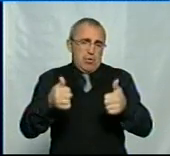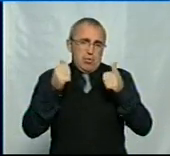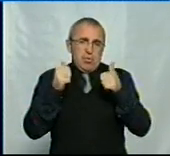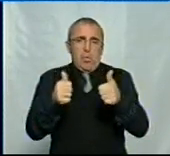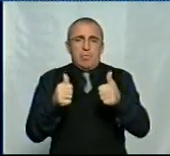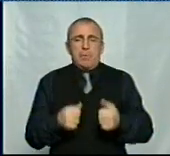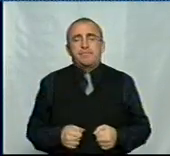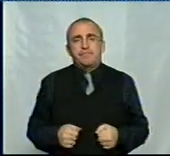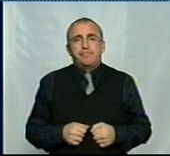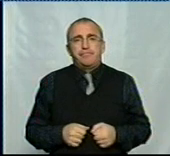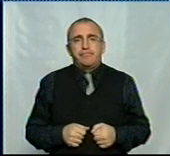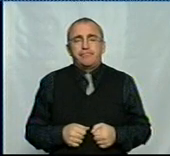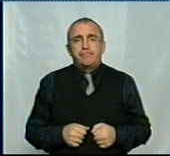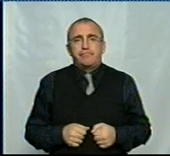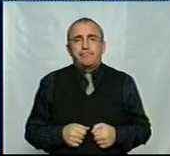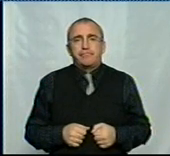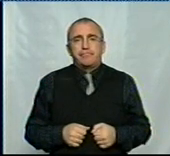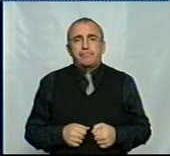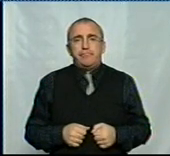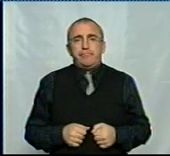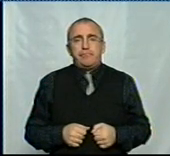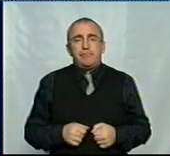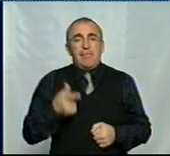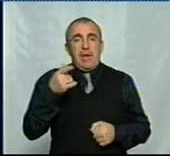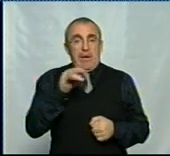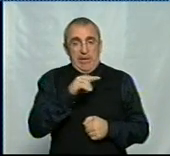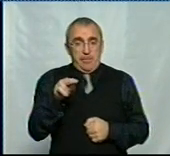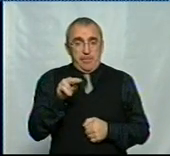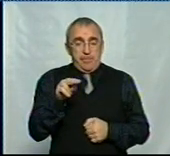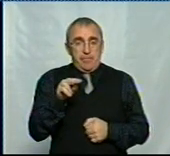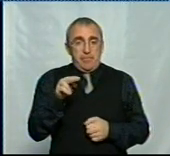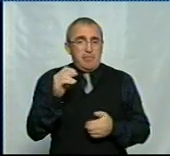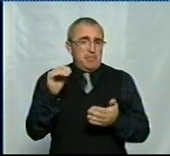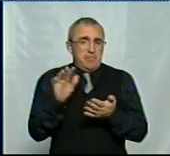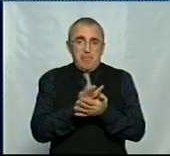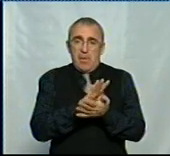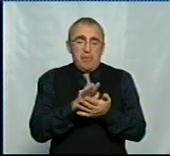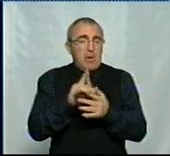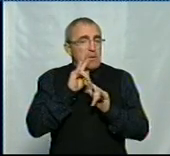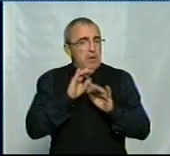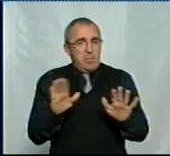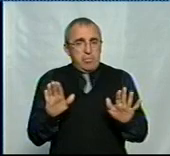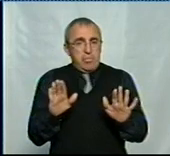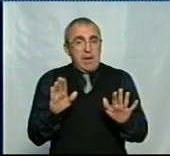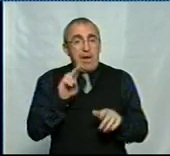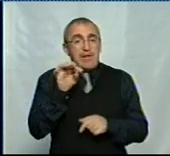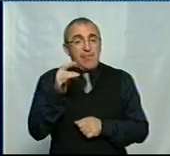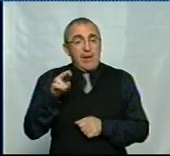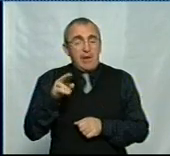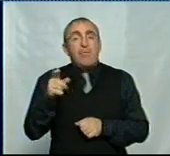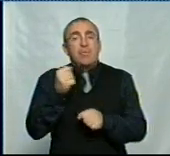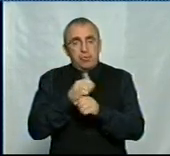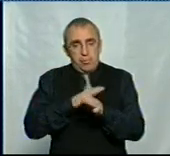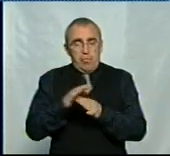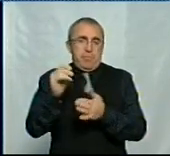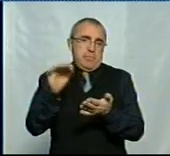Угу, гаразд. Ось, грип безкоштовно не буде, а дифтерію ви зробите